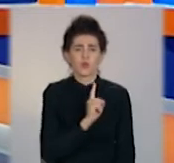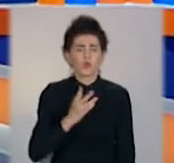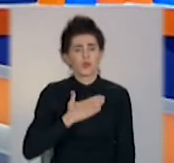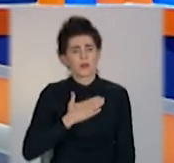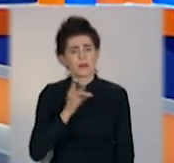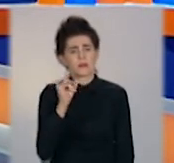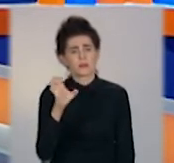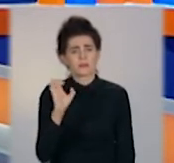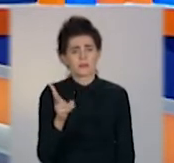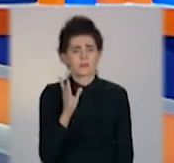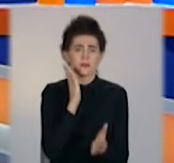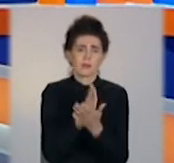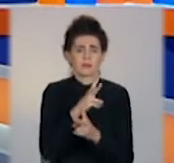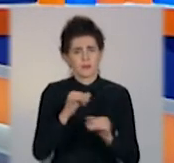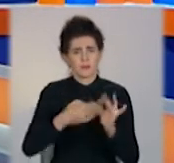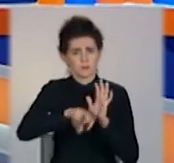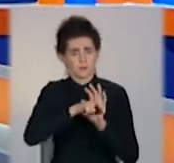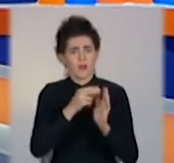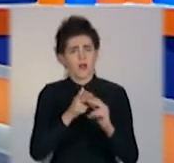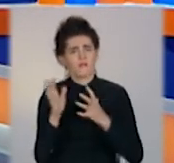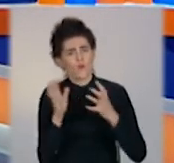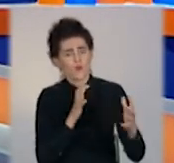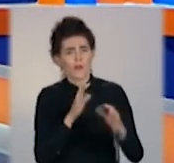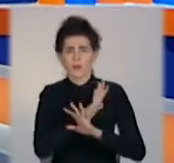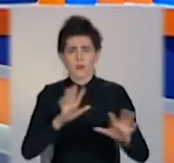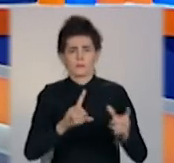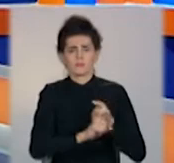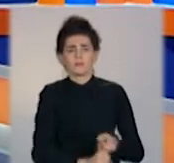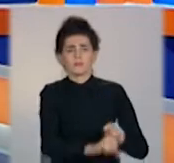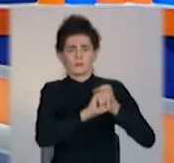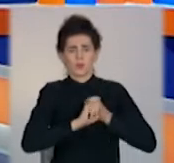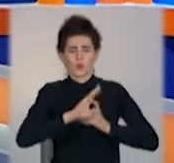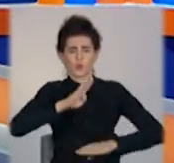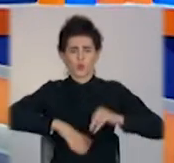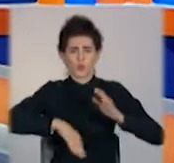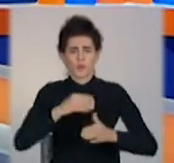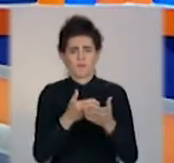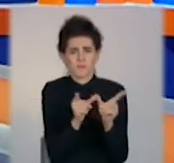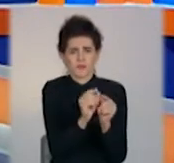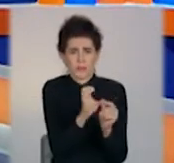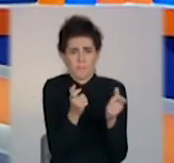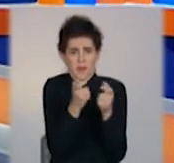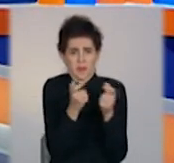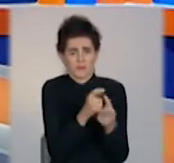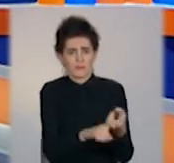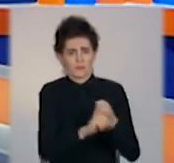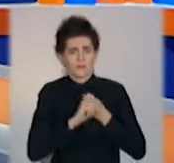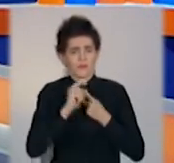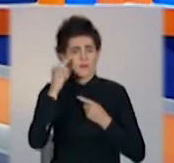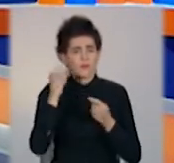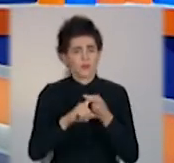ризиковано їздити в автобусах? Та чи не потрапить до рук разом із квитком коронавірус?